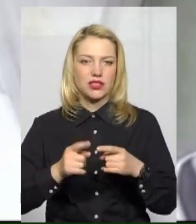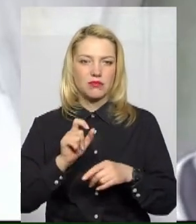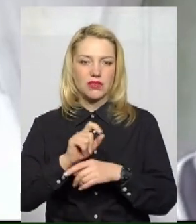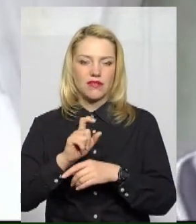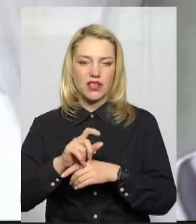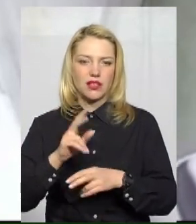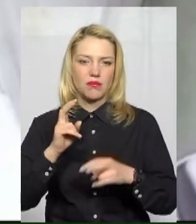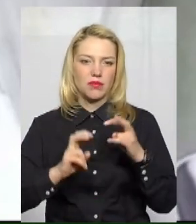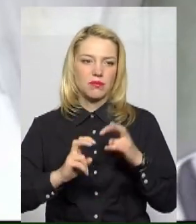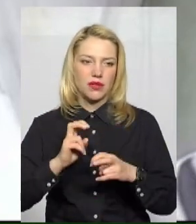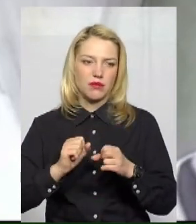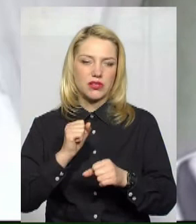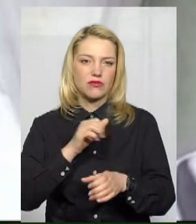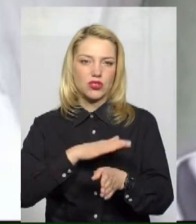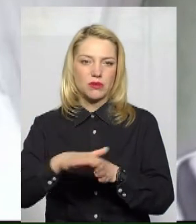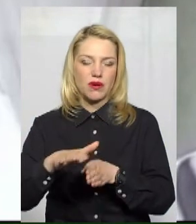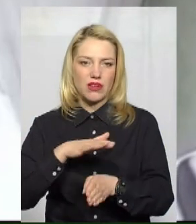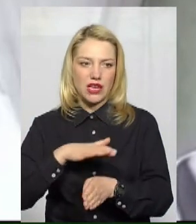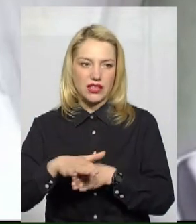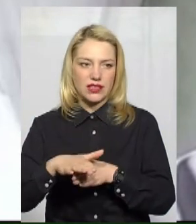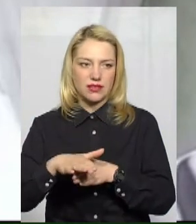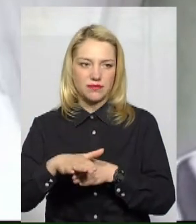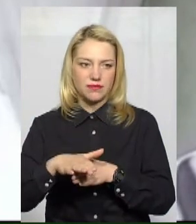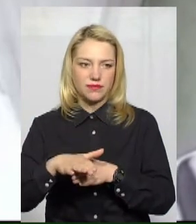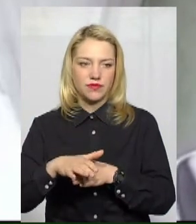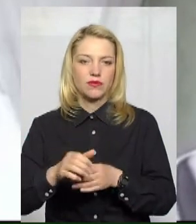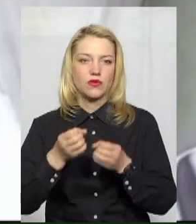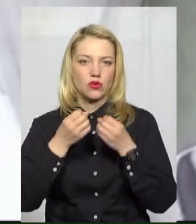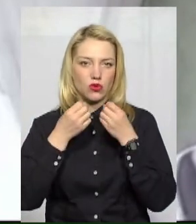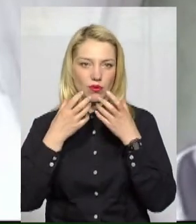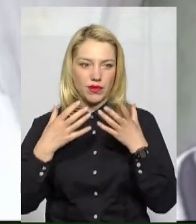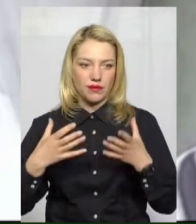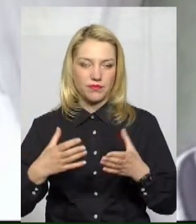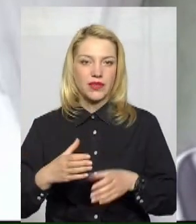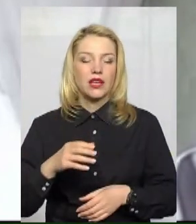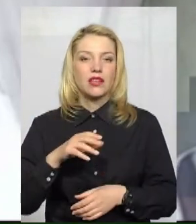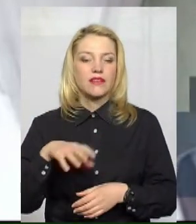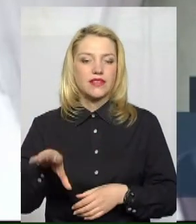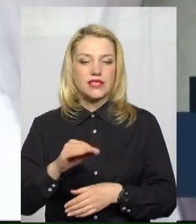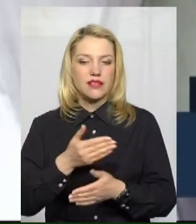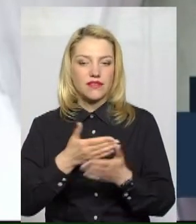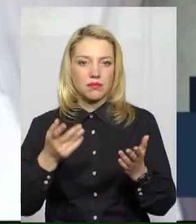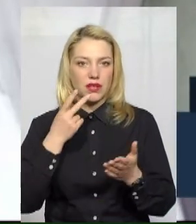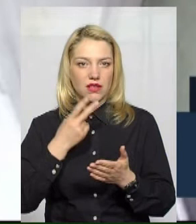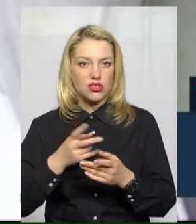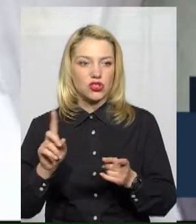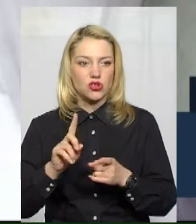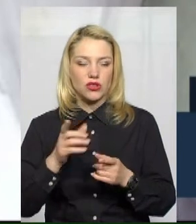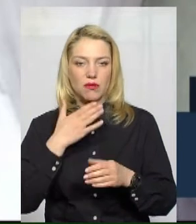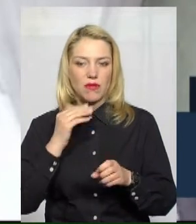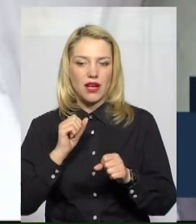справляється добре. Ви всі бачите, що немає переводів з